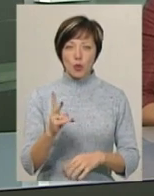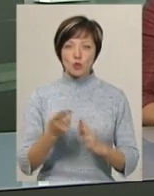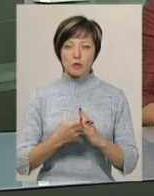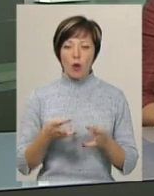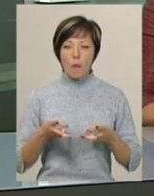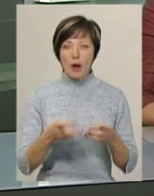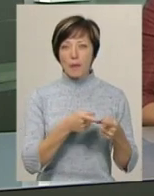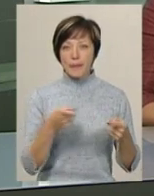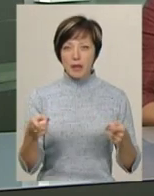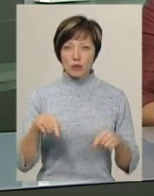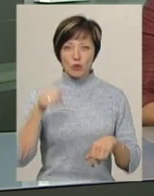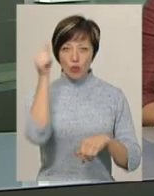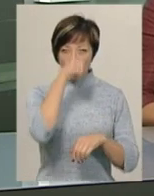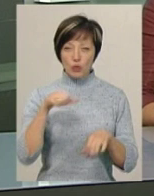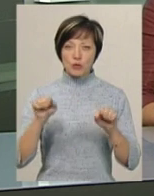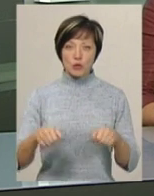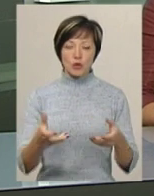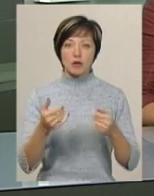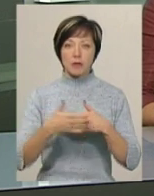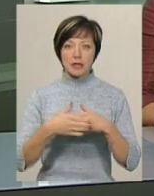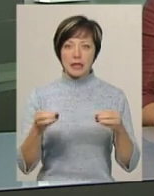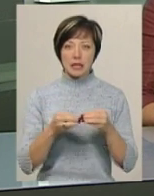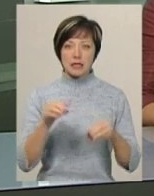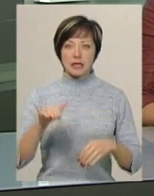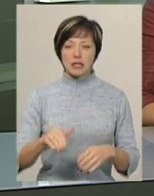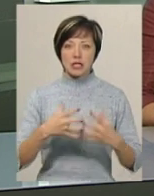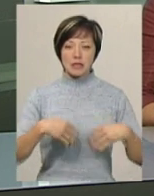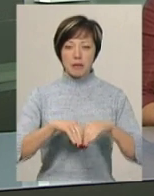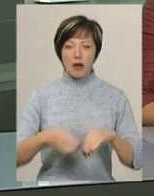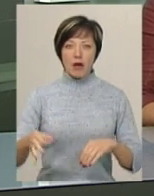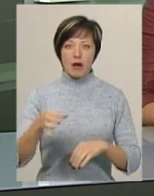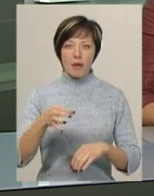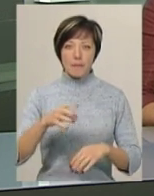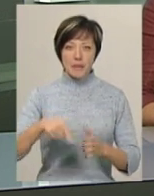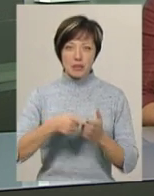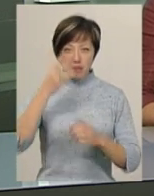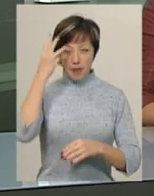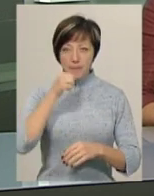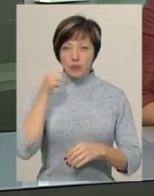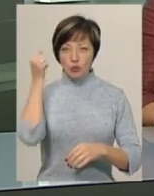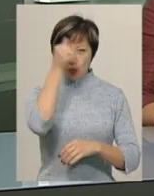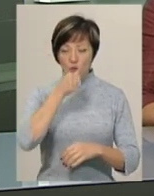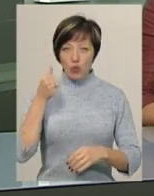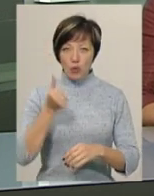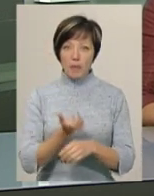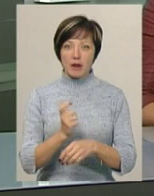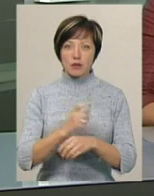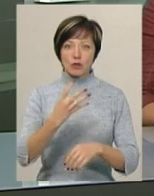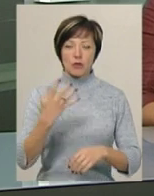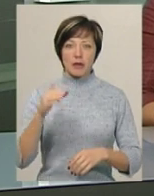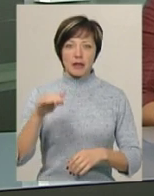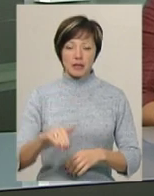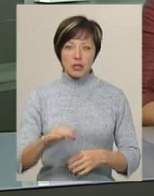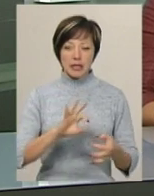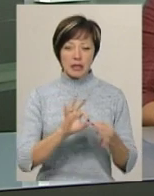опалювальний період цього року зможуть отримати близько 10 тисяч сімей Хмельницького. Минулого року ця кількість перевищувала 45 тисяч.